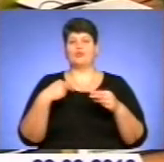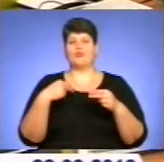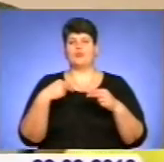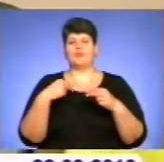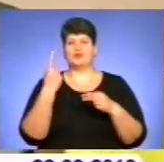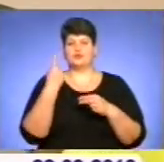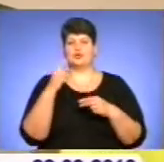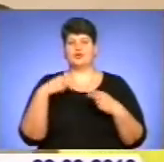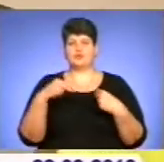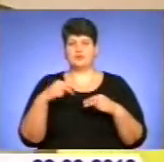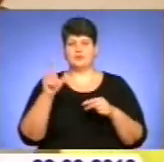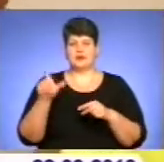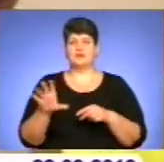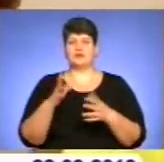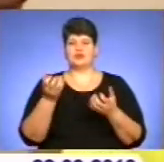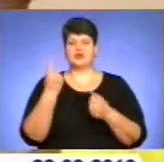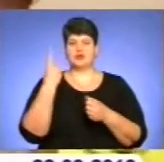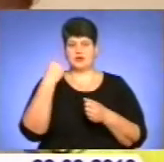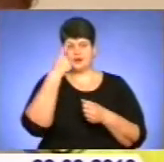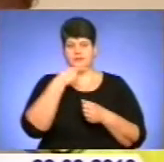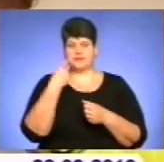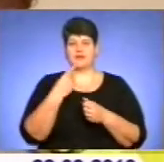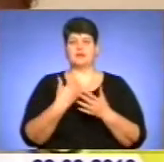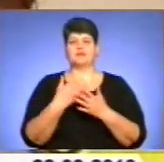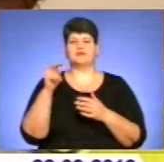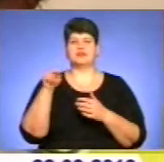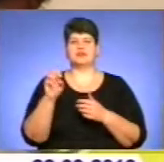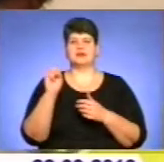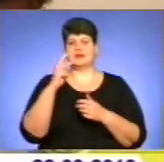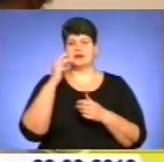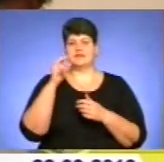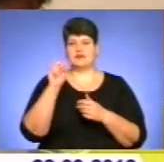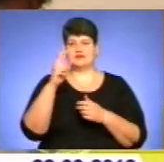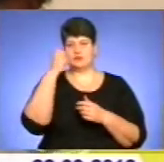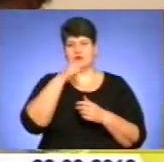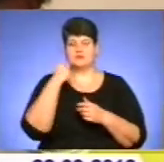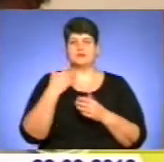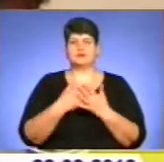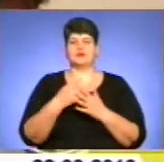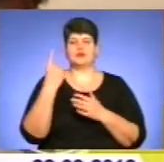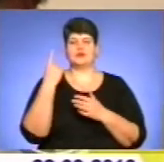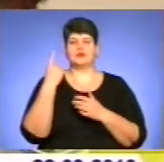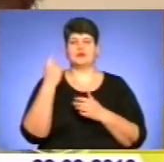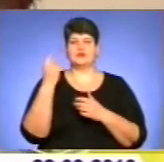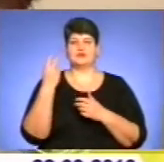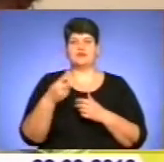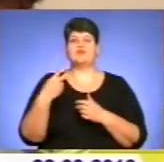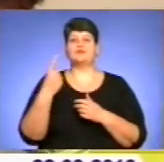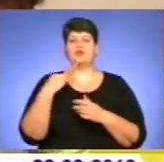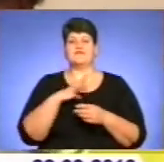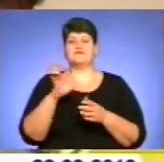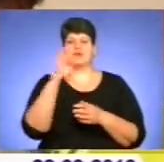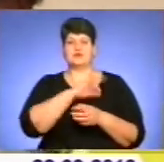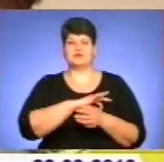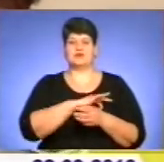особа. У 2011 році близько 300 мешканців Західної України були використані в трудовому рапці